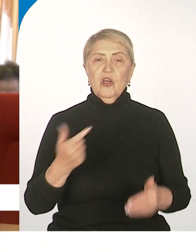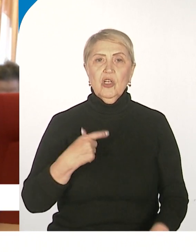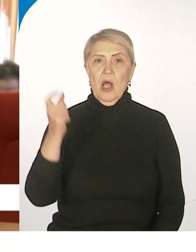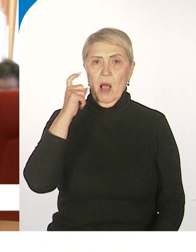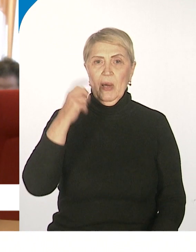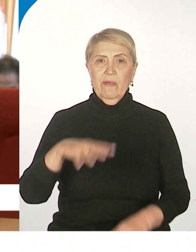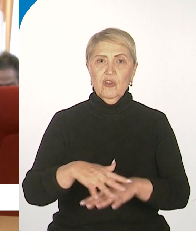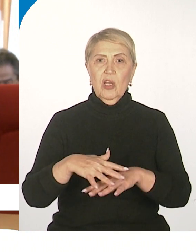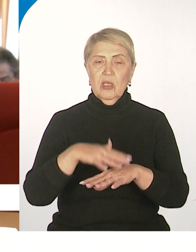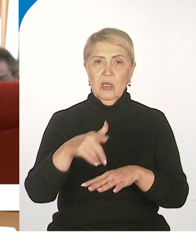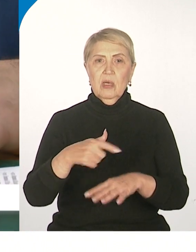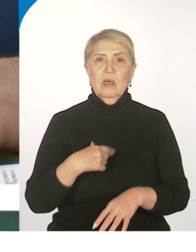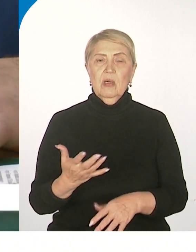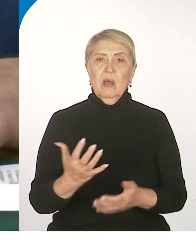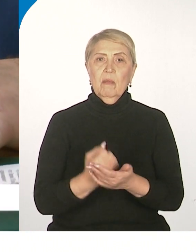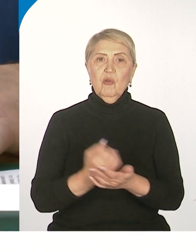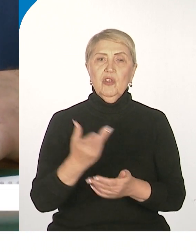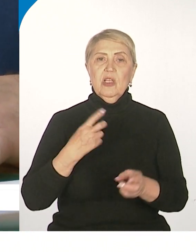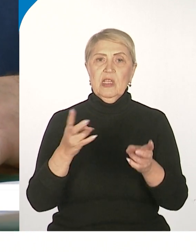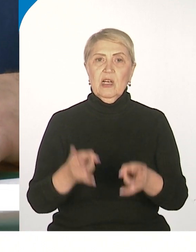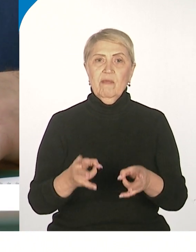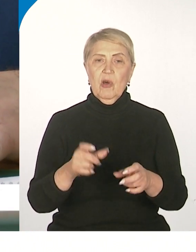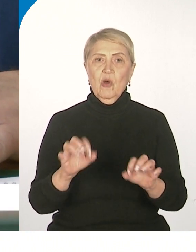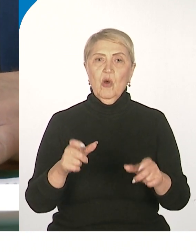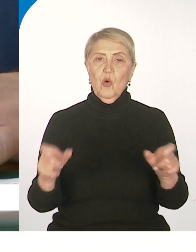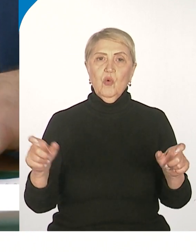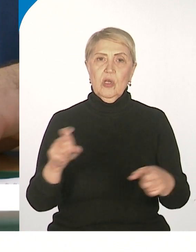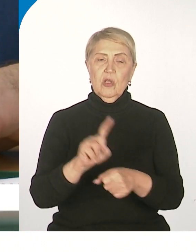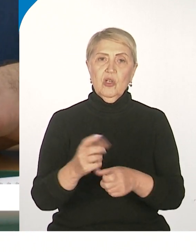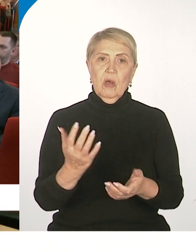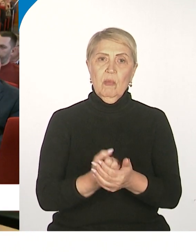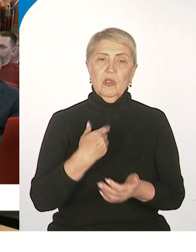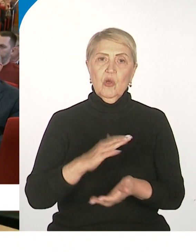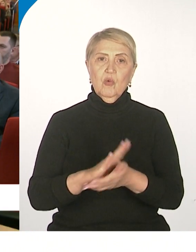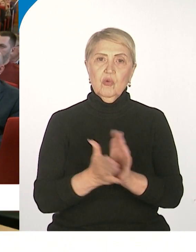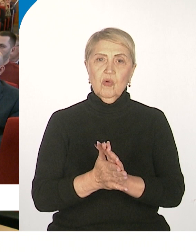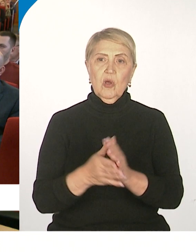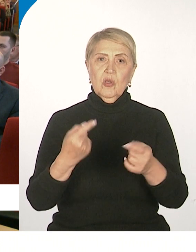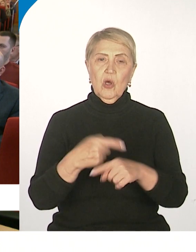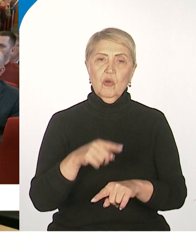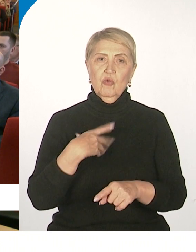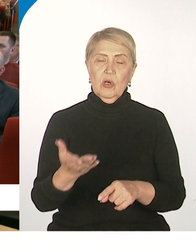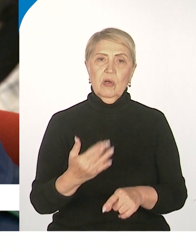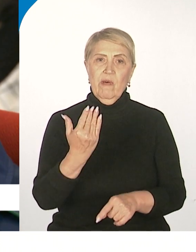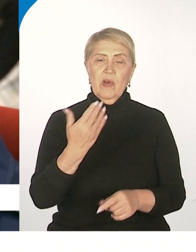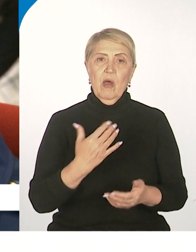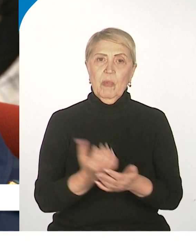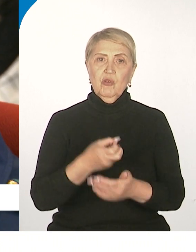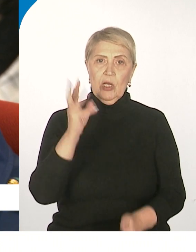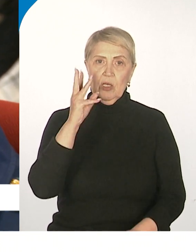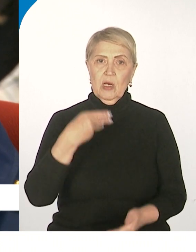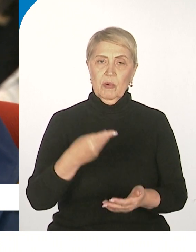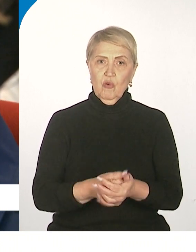получают травмы. Люди должны получать услугу, за которую вы получаете заработную